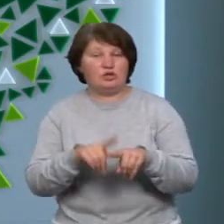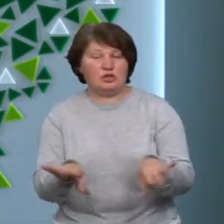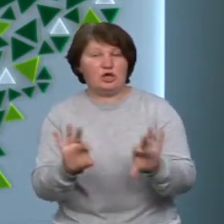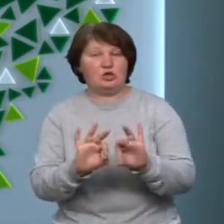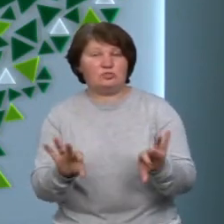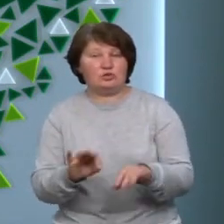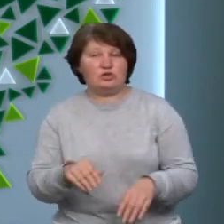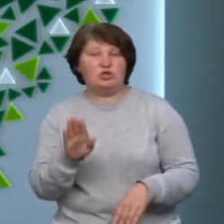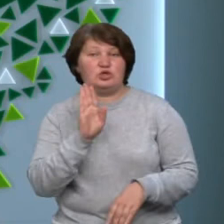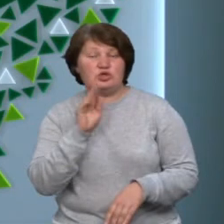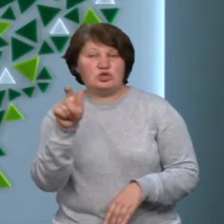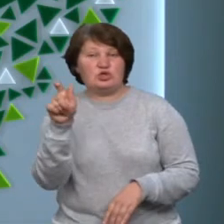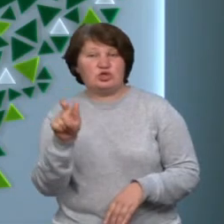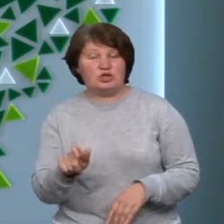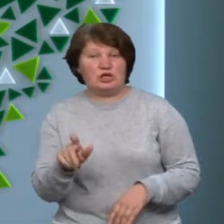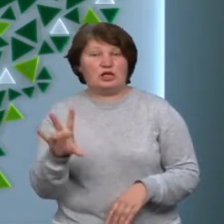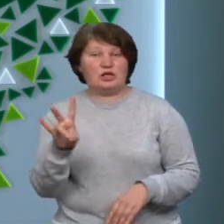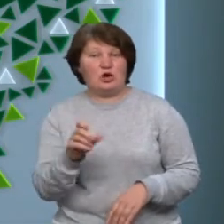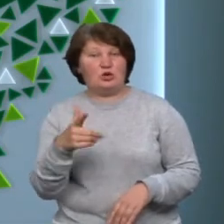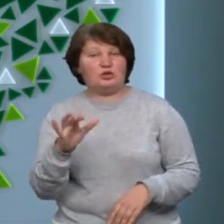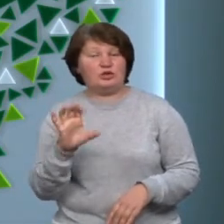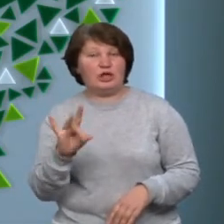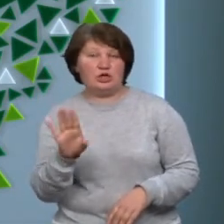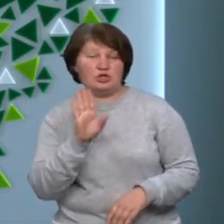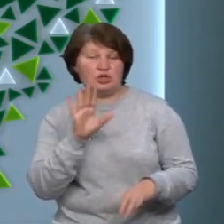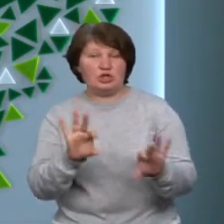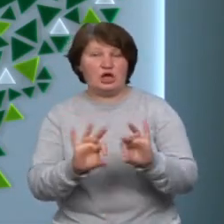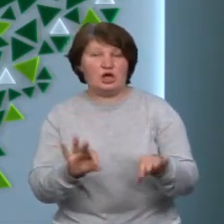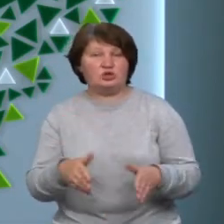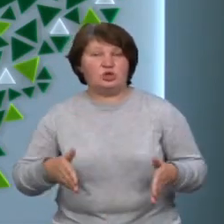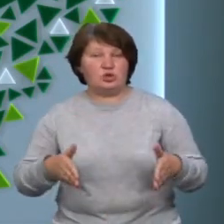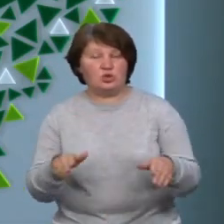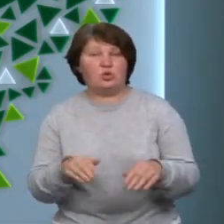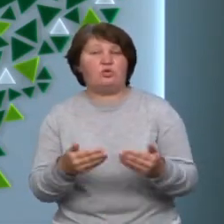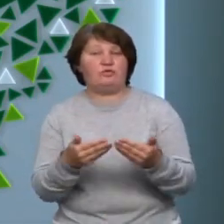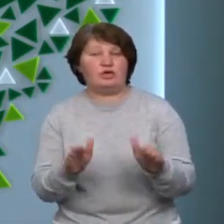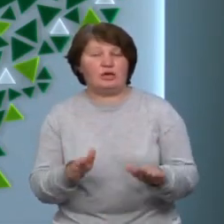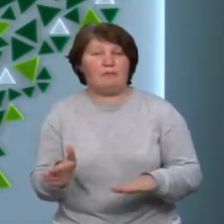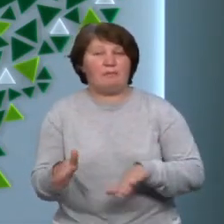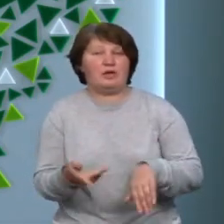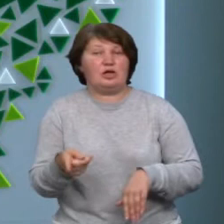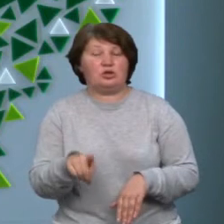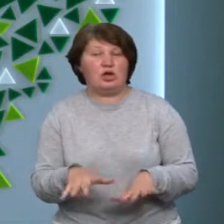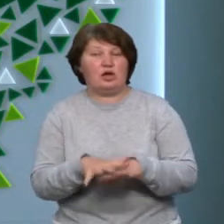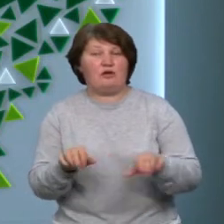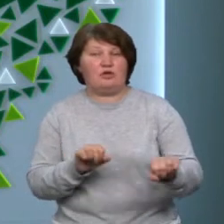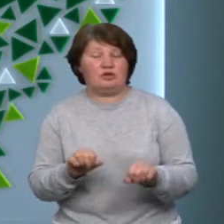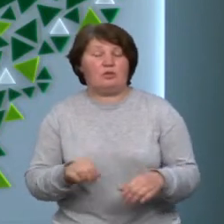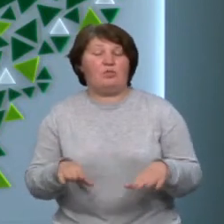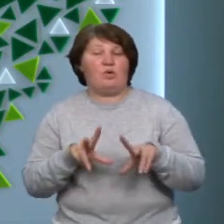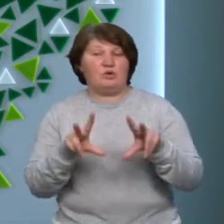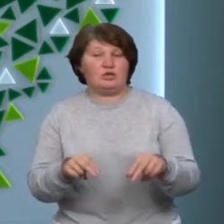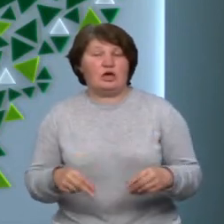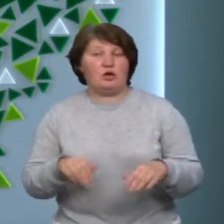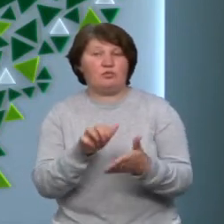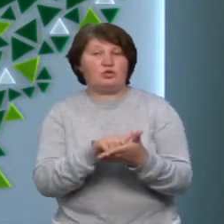розповіла жителька мікрорайону Надія Гонтар. Жінка каже, що дорогу розблокують після того, як влада пообіцяє з'ясувати причину підтоплень.